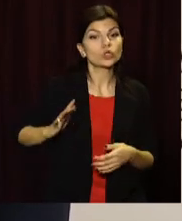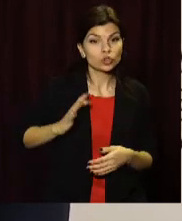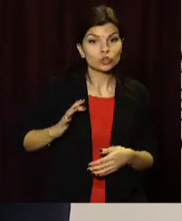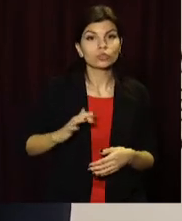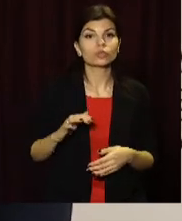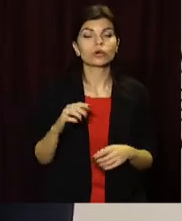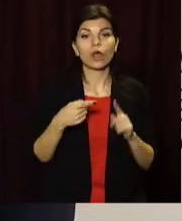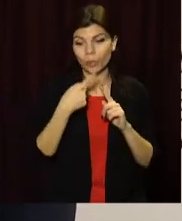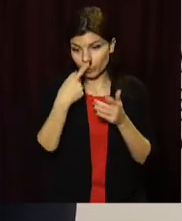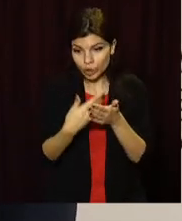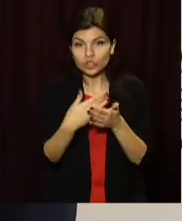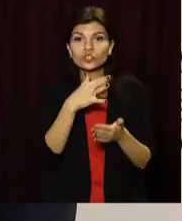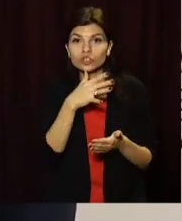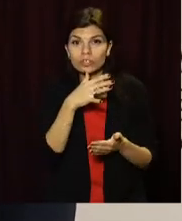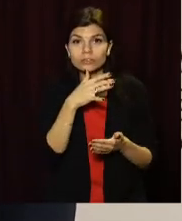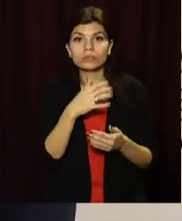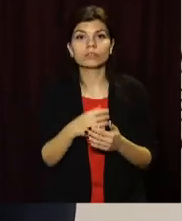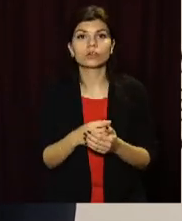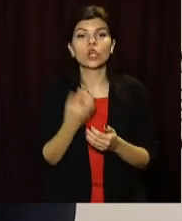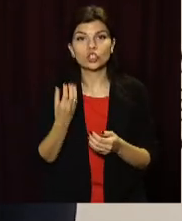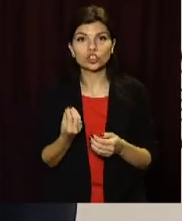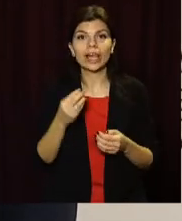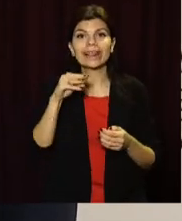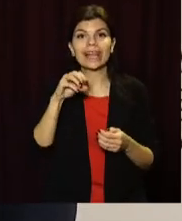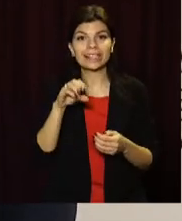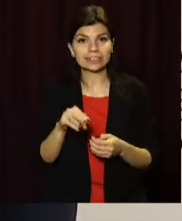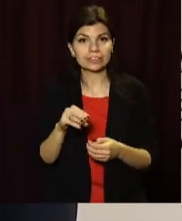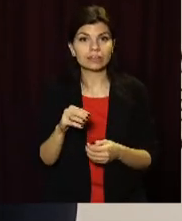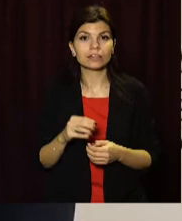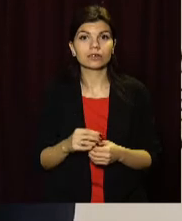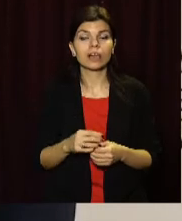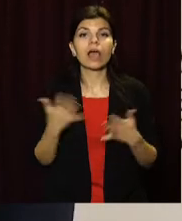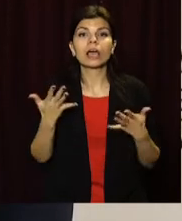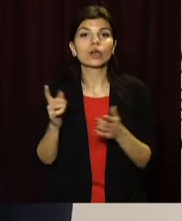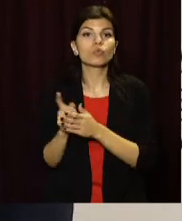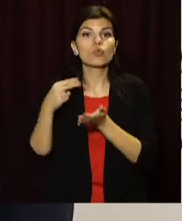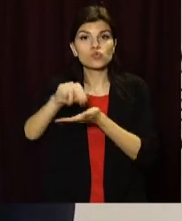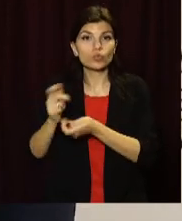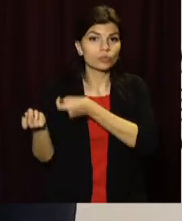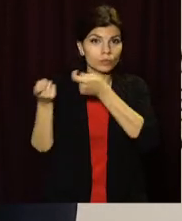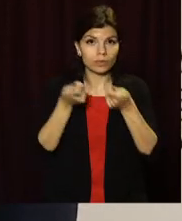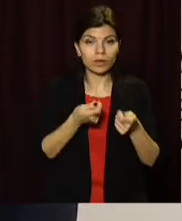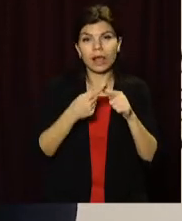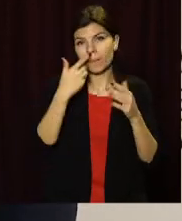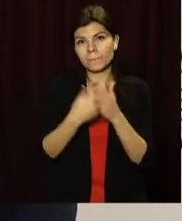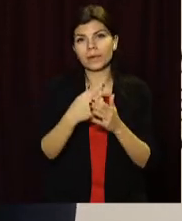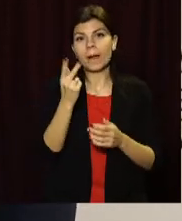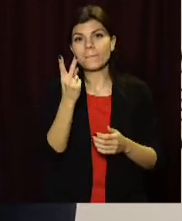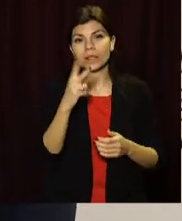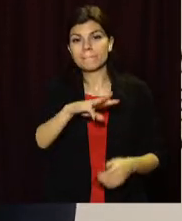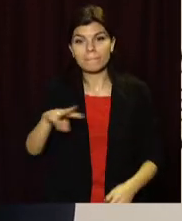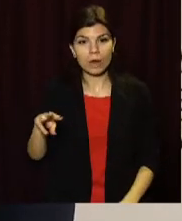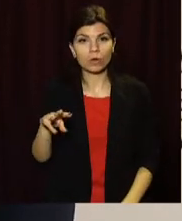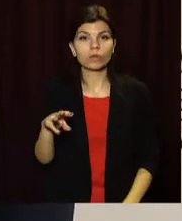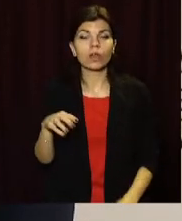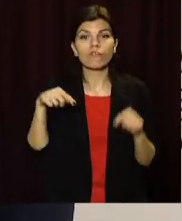найближчим часом ще тести, які вони повинні закупити. Це близько півтора мільйона.